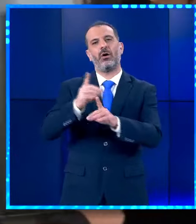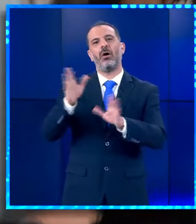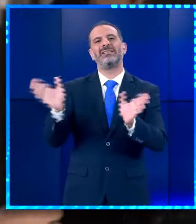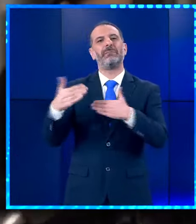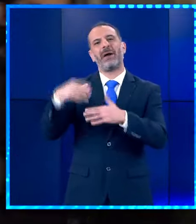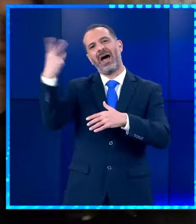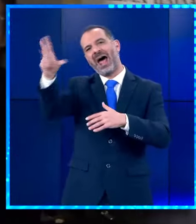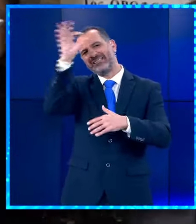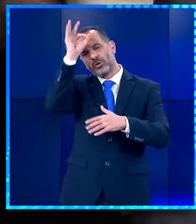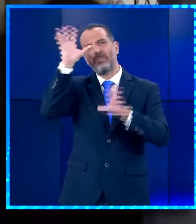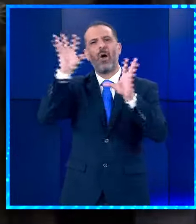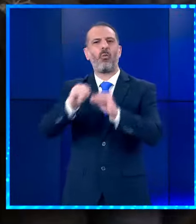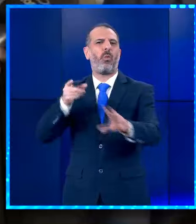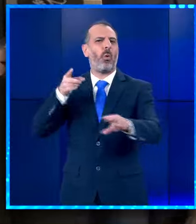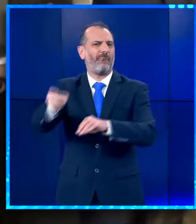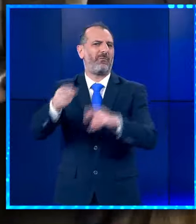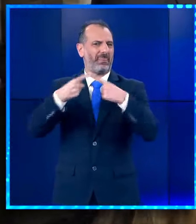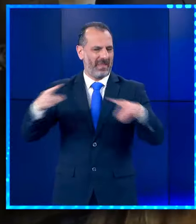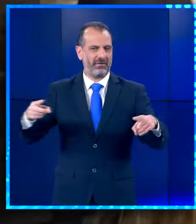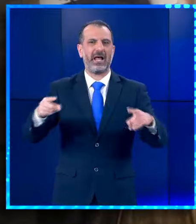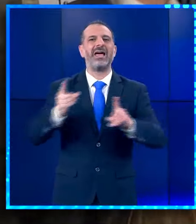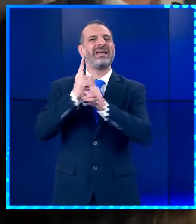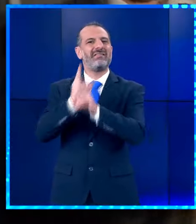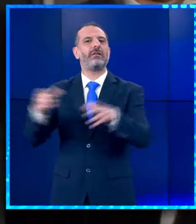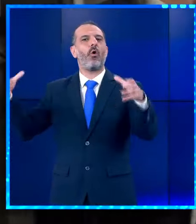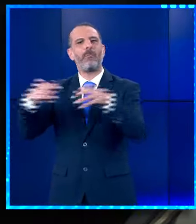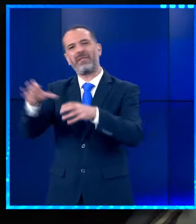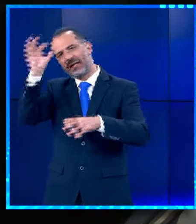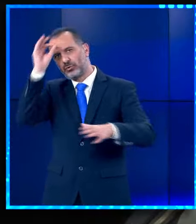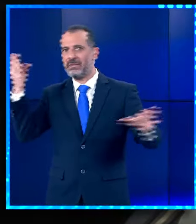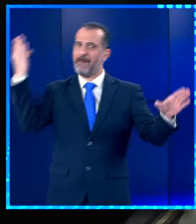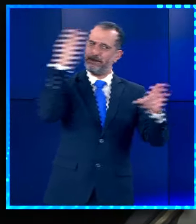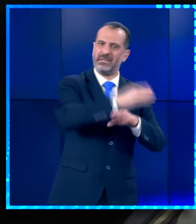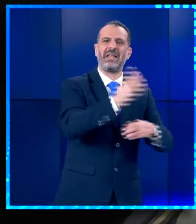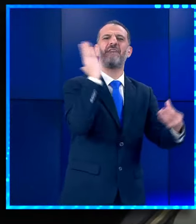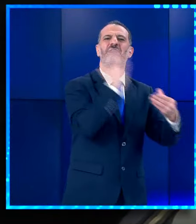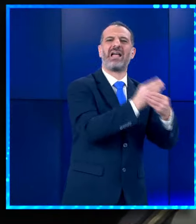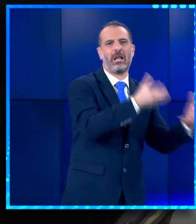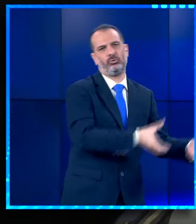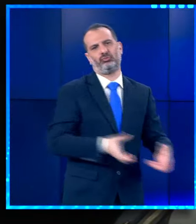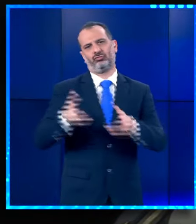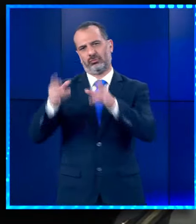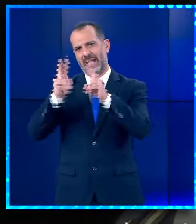ανθρωποκτονιών. Και πρέπει να σου πω ότι η είδη κλιμάχη βρέσκεται στην Αμαλιάδα προχειμένου να παραλάβει τη δικογραφία. Κασούλας ευχαριστώ πολύ.